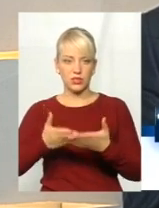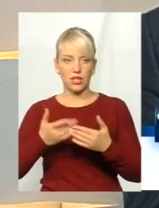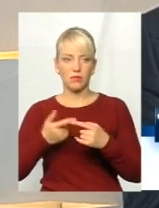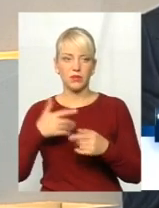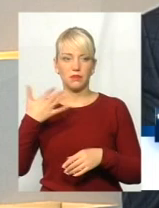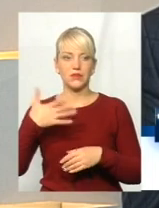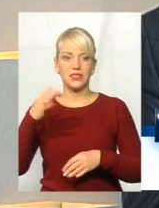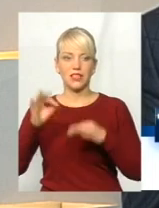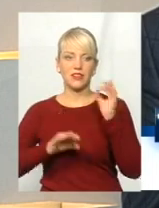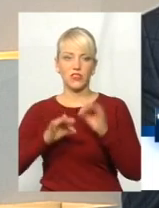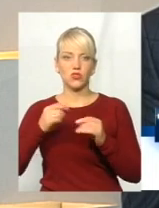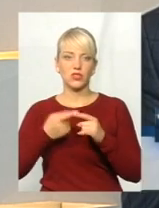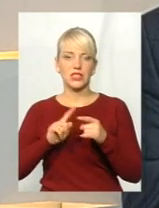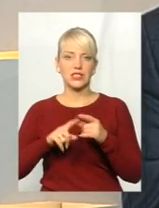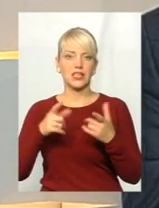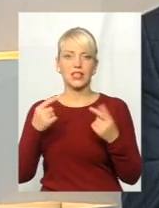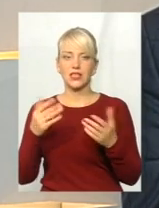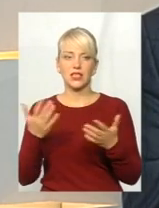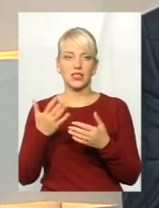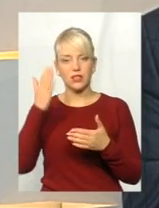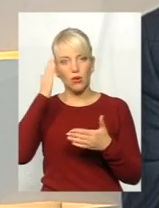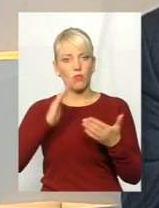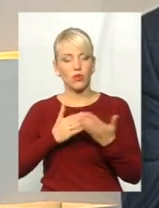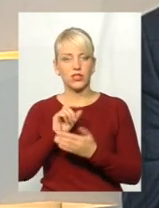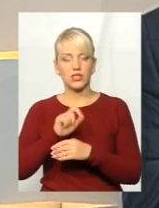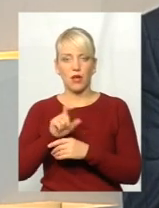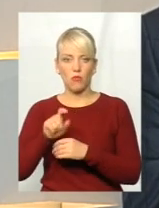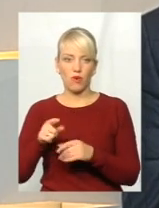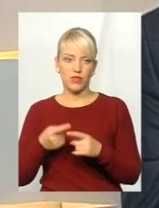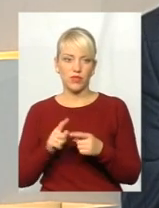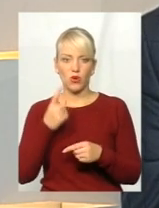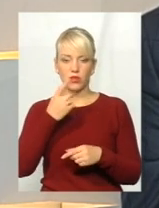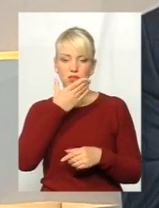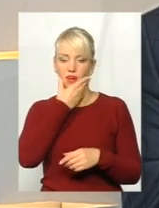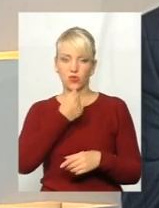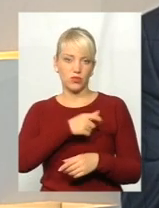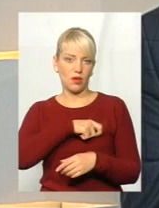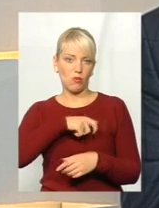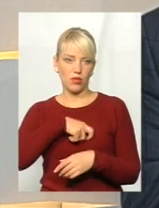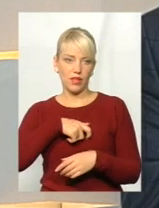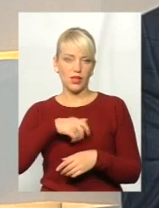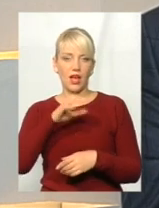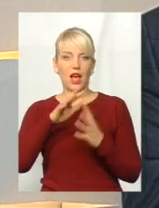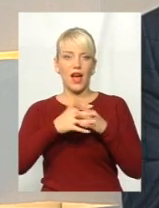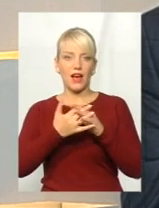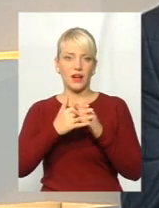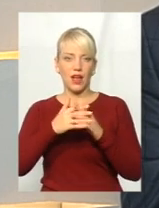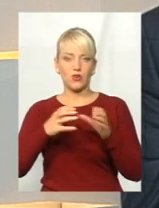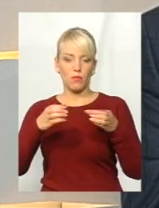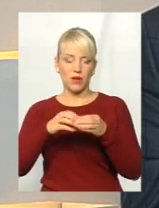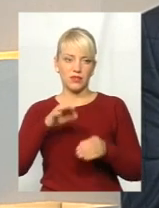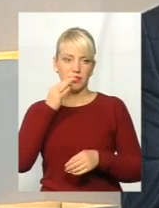50% це просто десь якісь політичні, десь якісь замовлені. Сьогодні дуже гарно один депутат з Аграрної партії сказав,